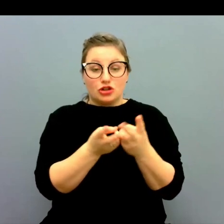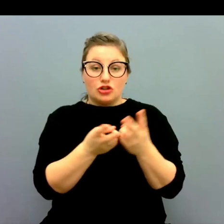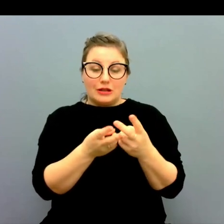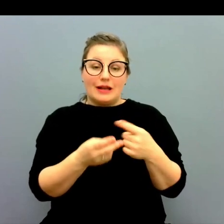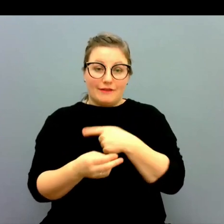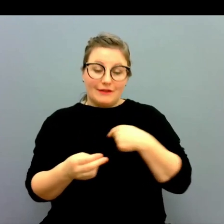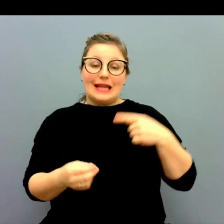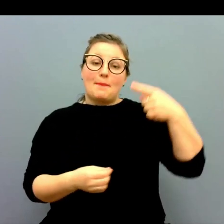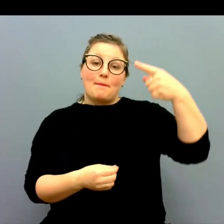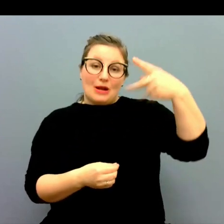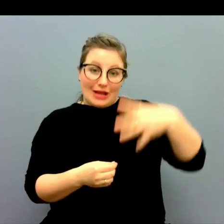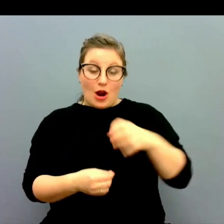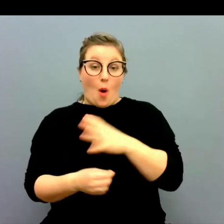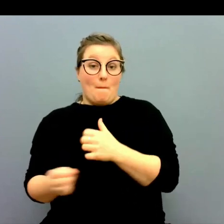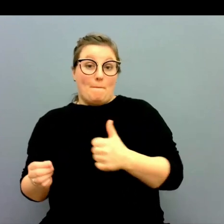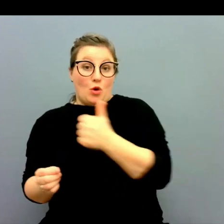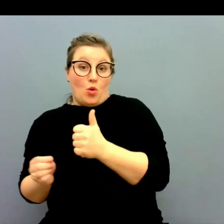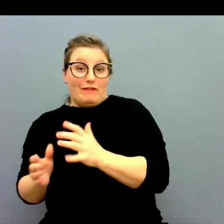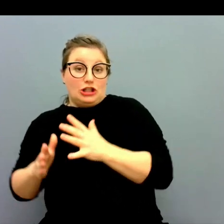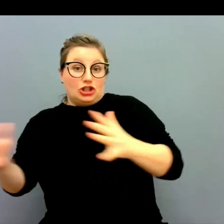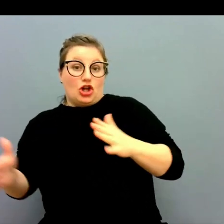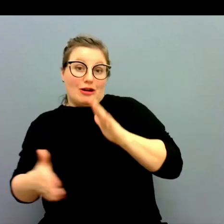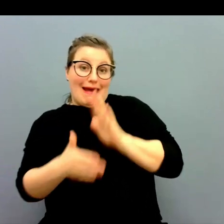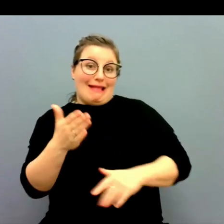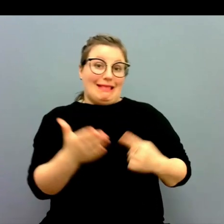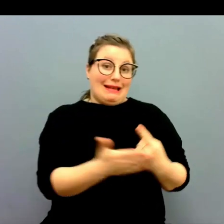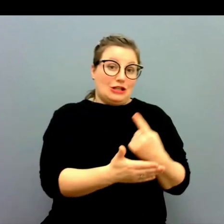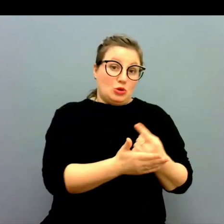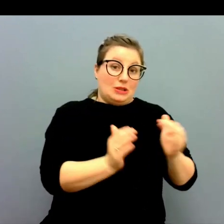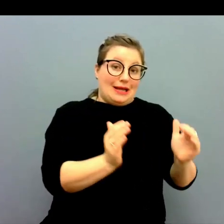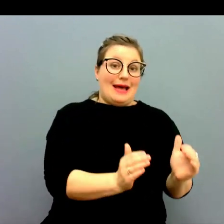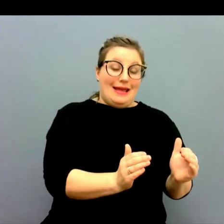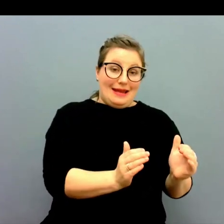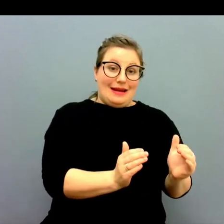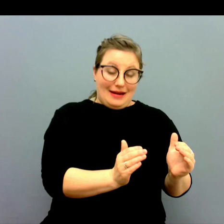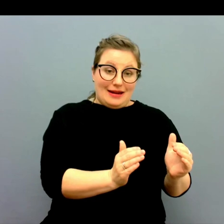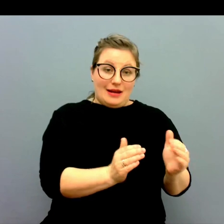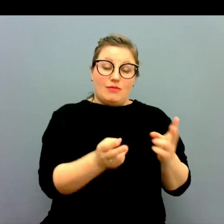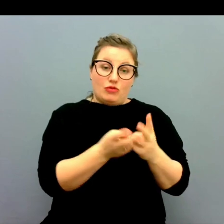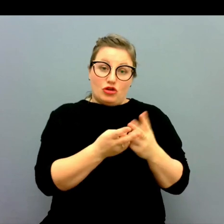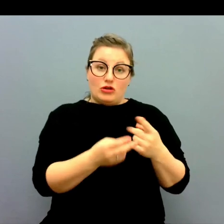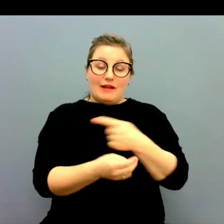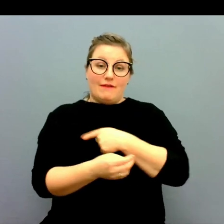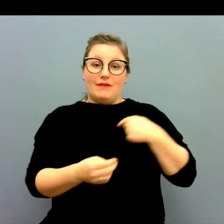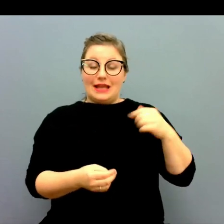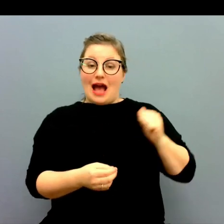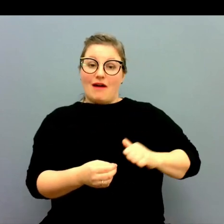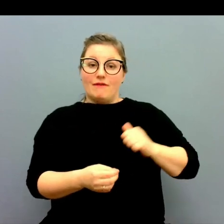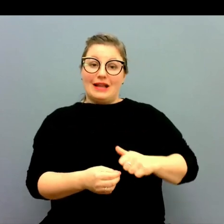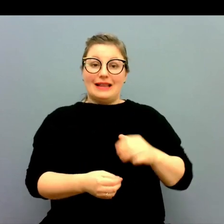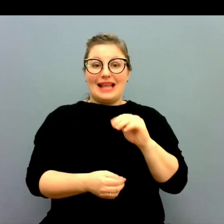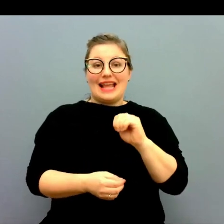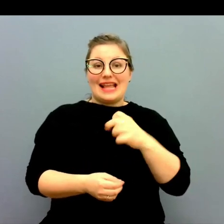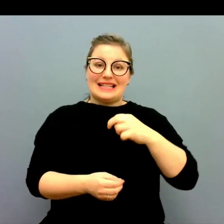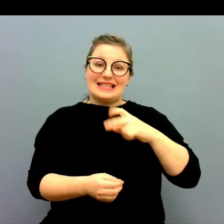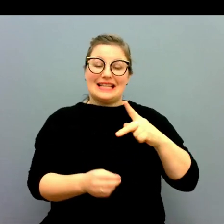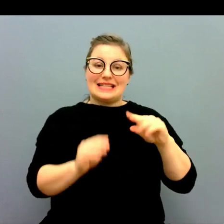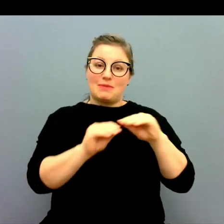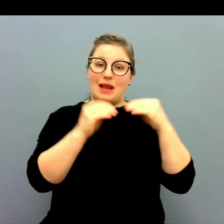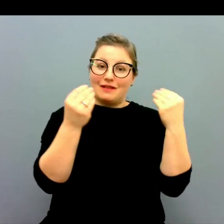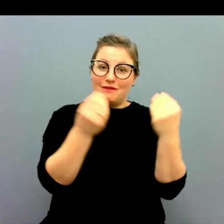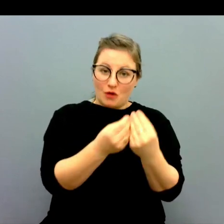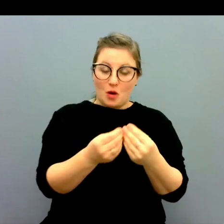görs då prioriteringar när behovet överstiger resurserna. Och det används den etiska plattformen med